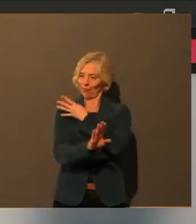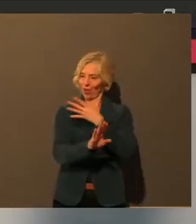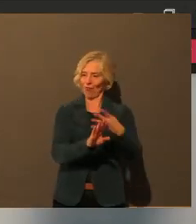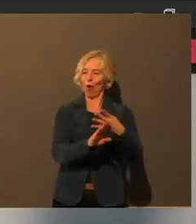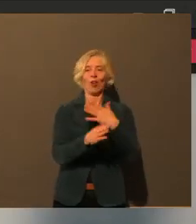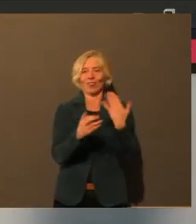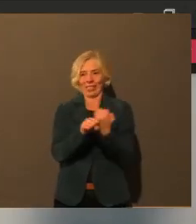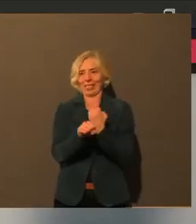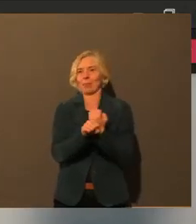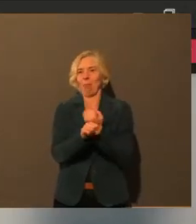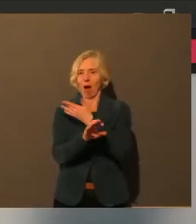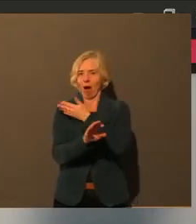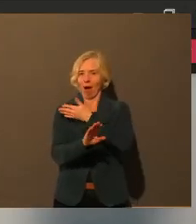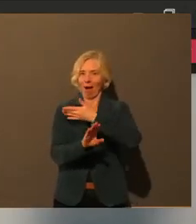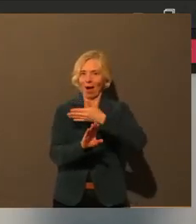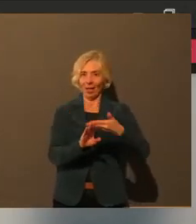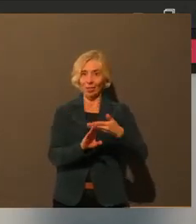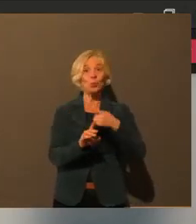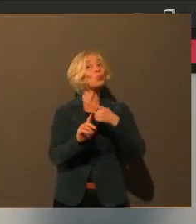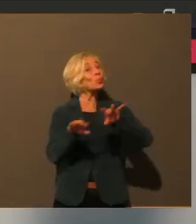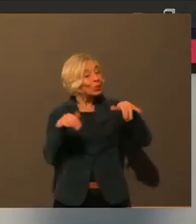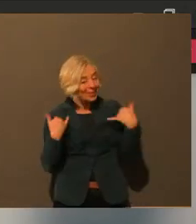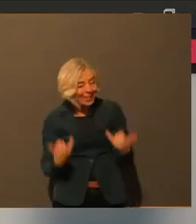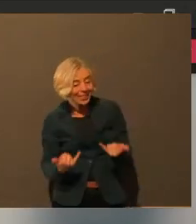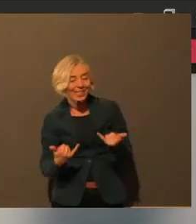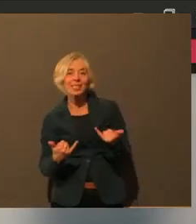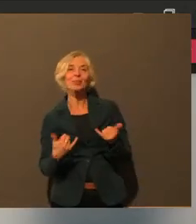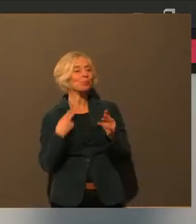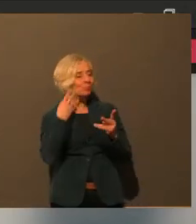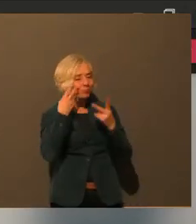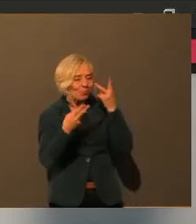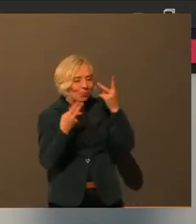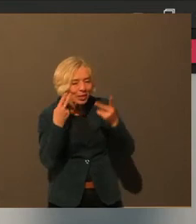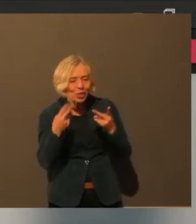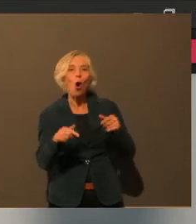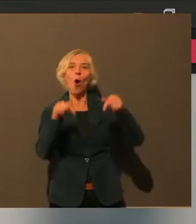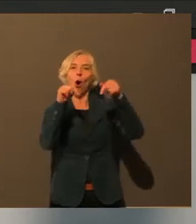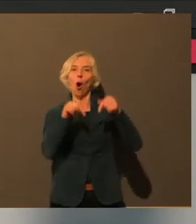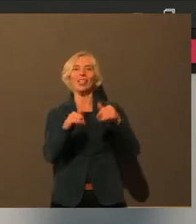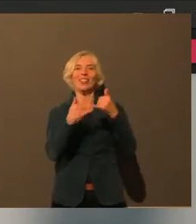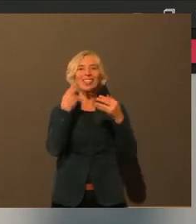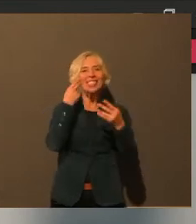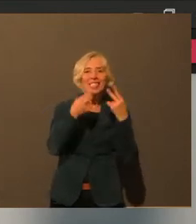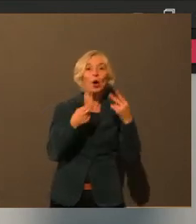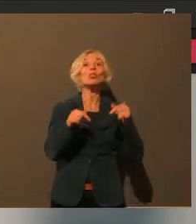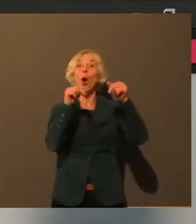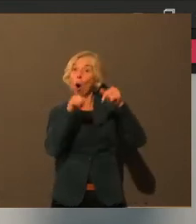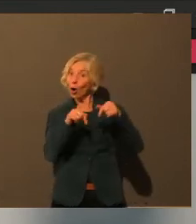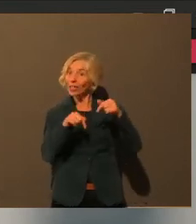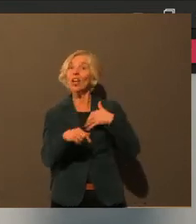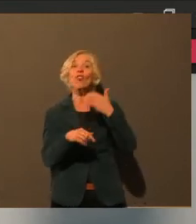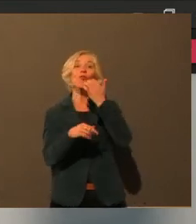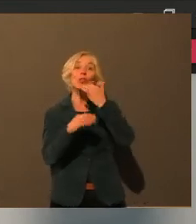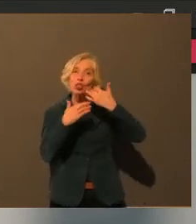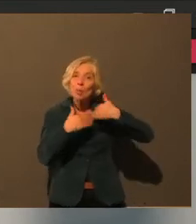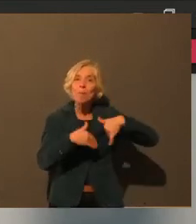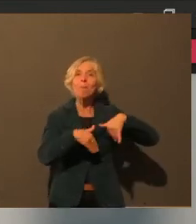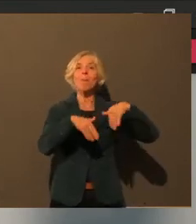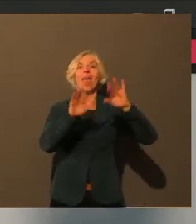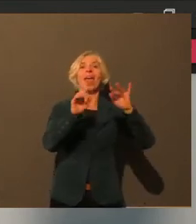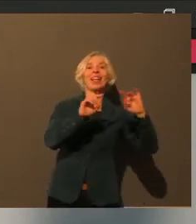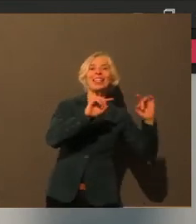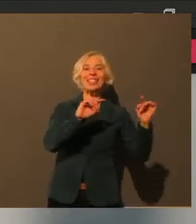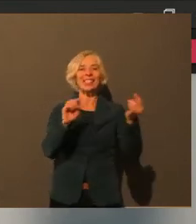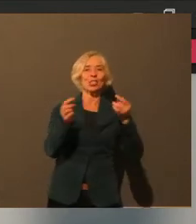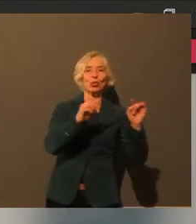es an Ihnen. Wir haben miteinander vereinbart, dass dieses Mal viel mehr diskutiert wird, dass dieses Mal auch viel mehr Sie